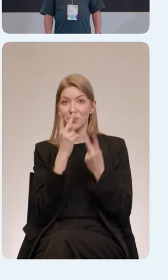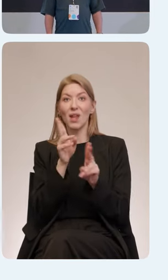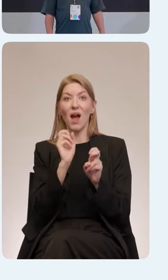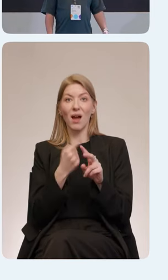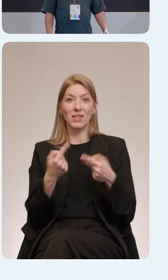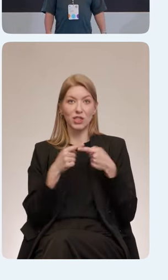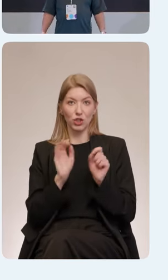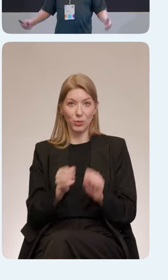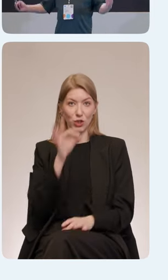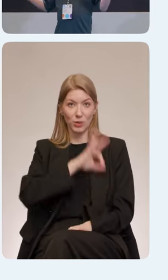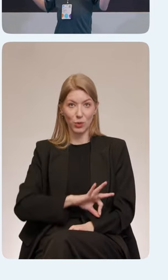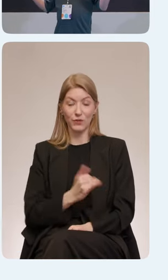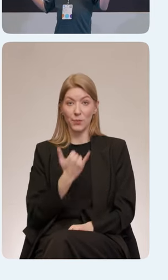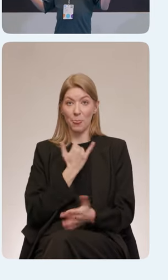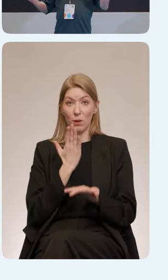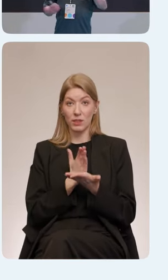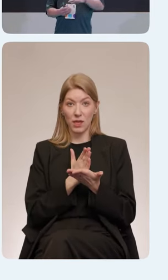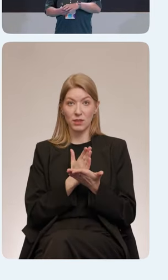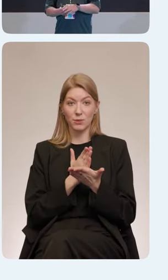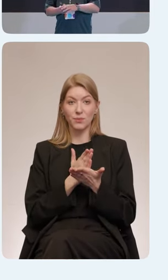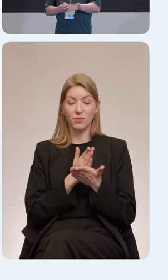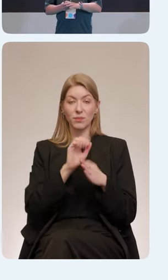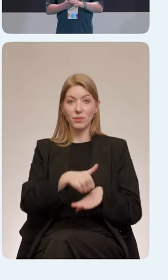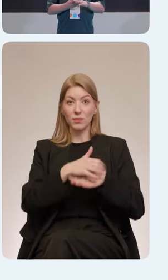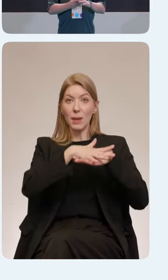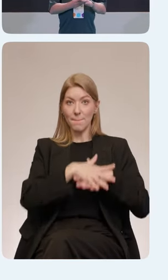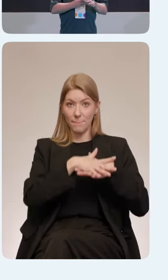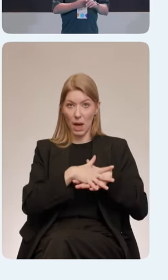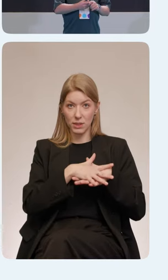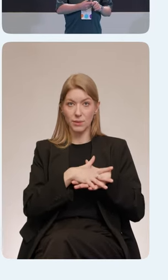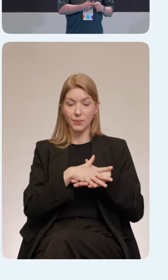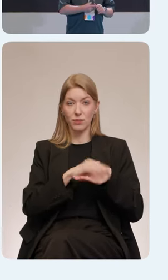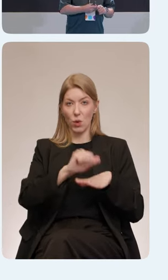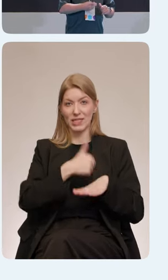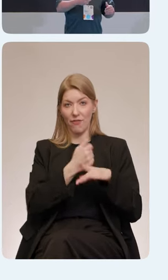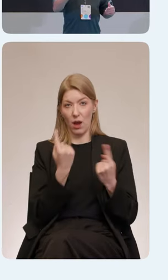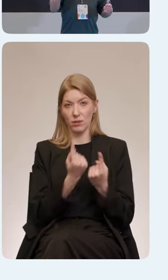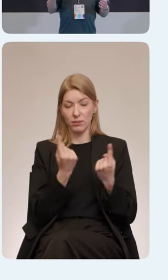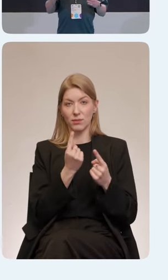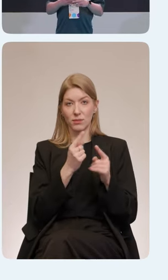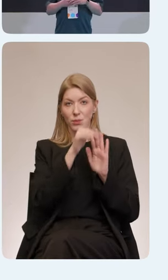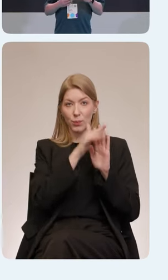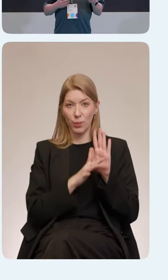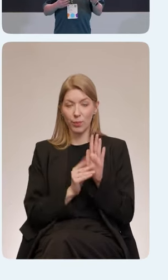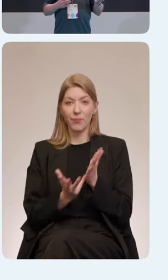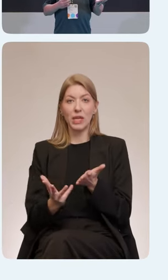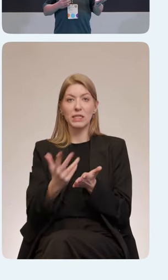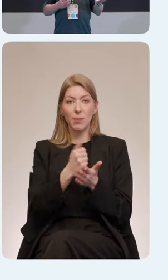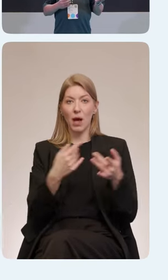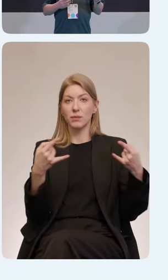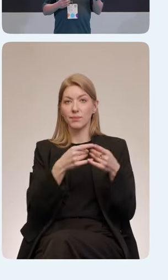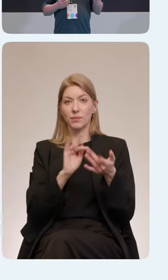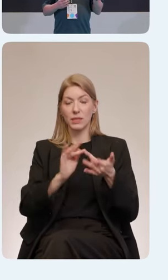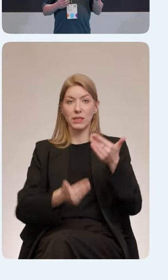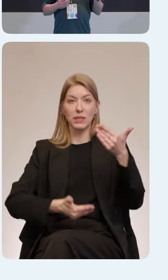То есть, у нас есть браузер, который выполняет основную работу, который собирает из документа сайт, который мы